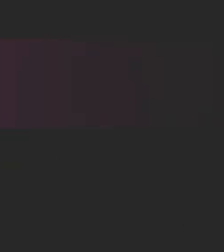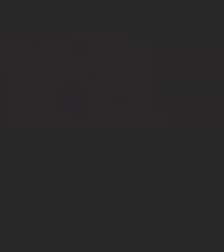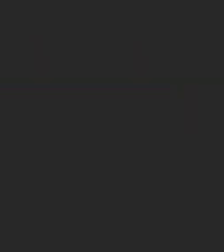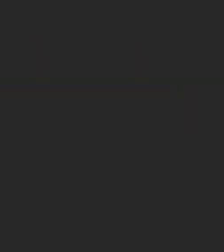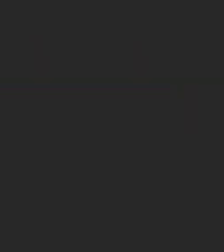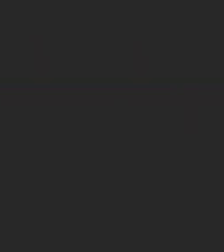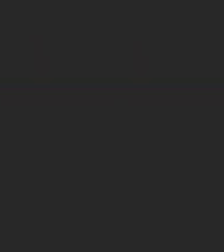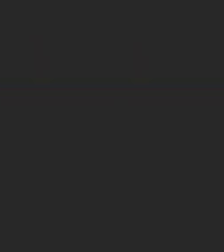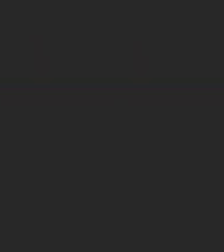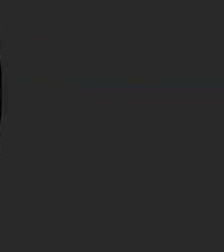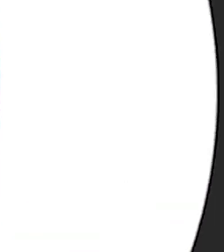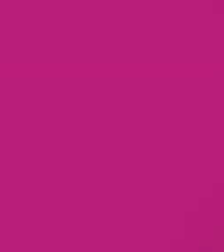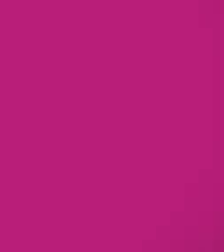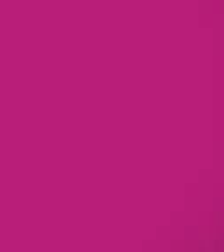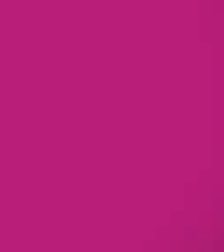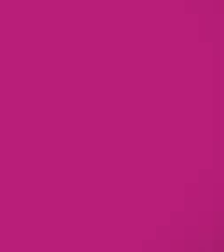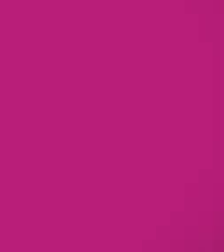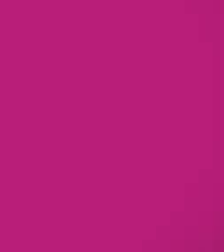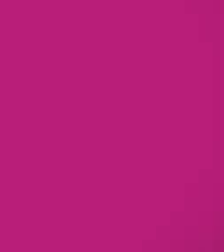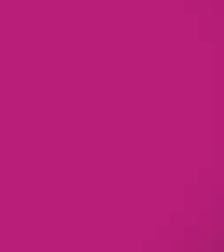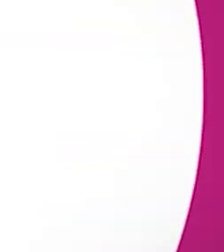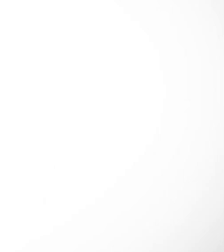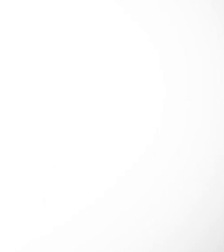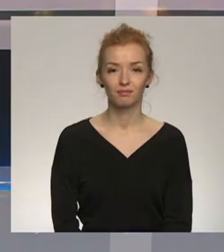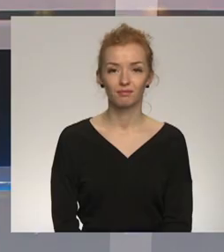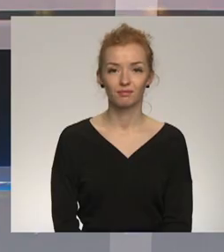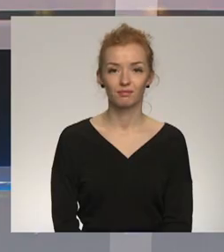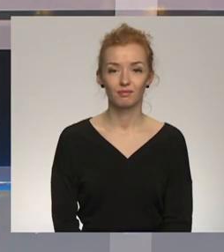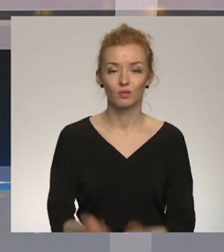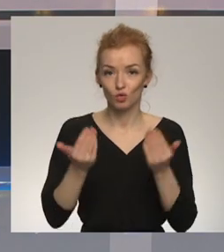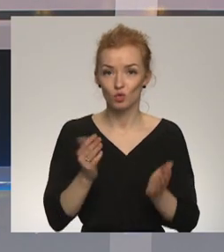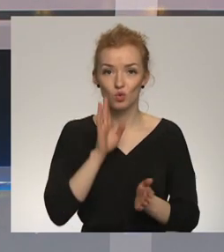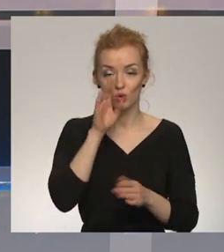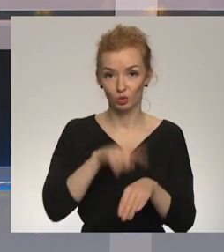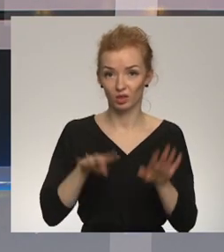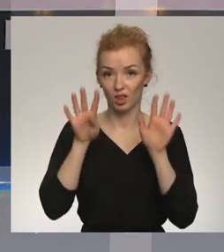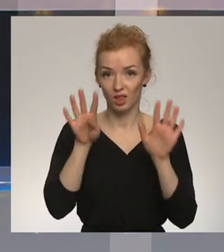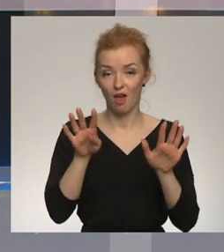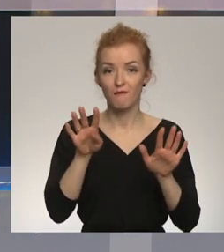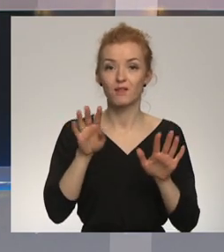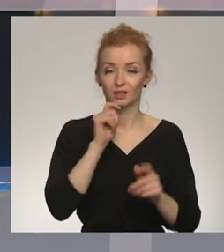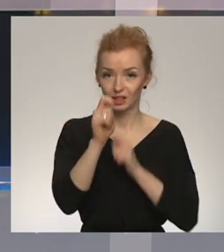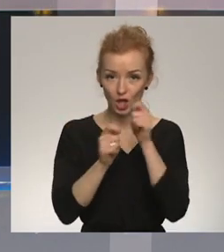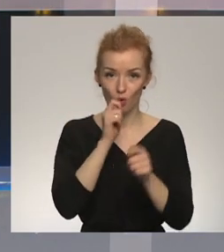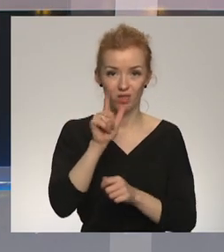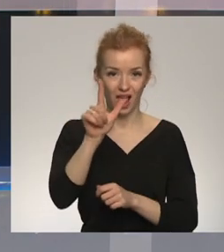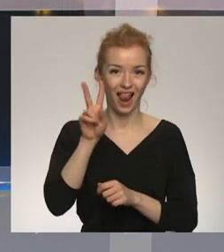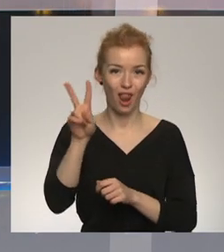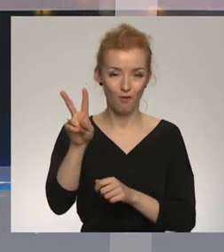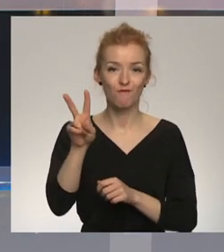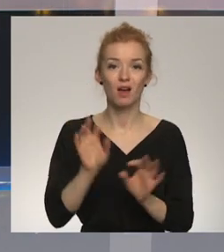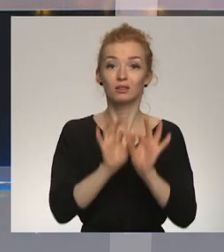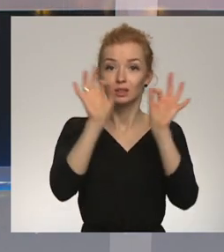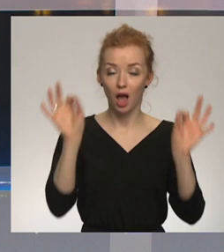Re! Viss ēters ir te! Šorīt pulkstēne deviņos labdarības organizācijas iedot LV